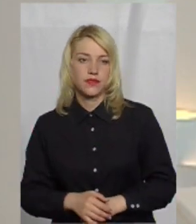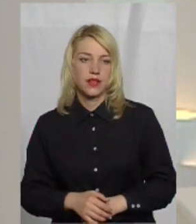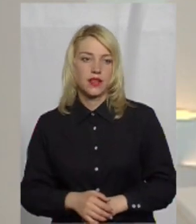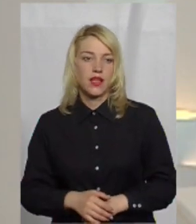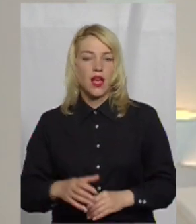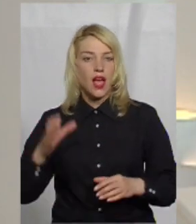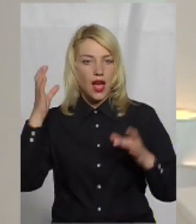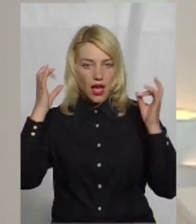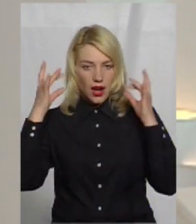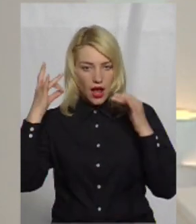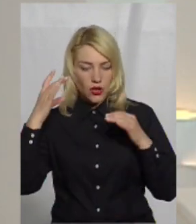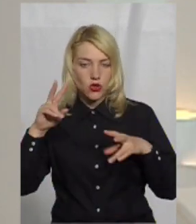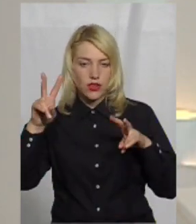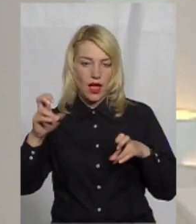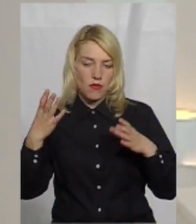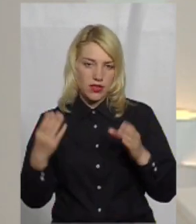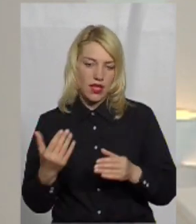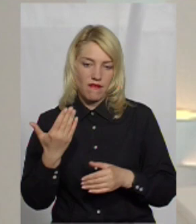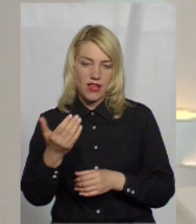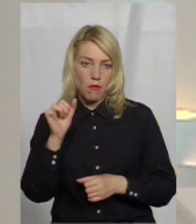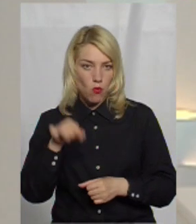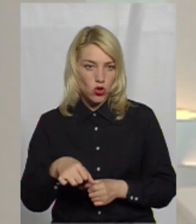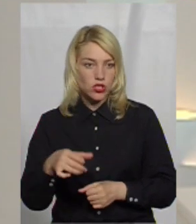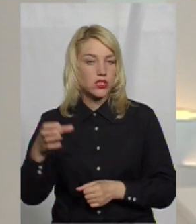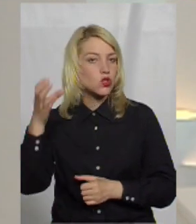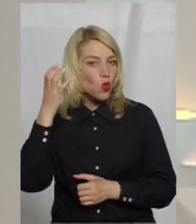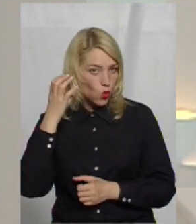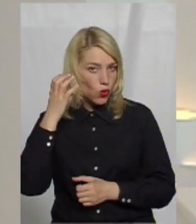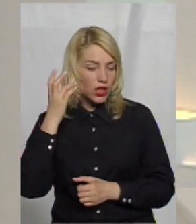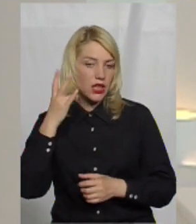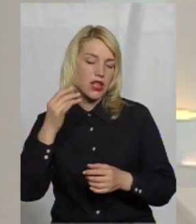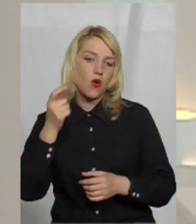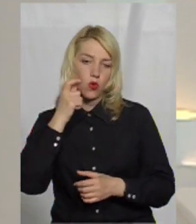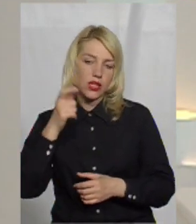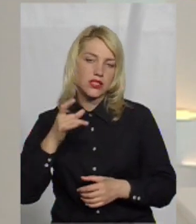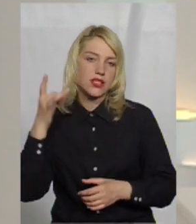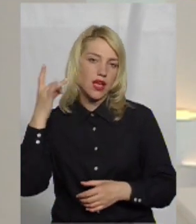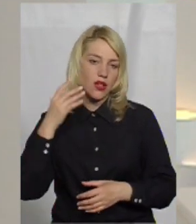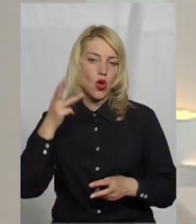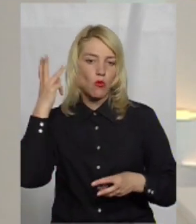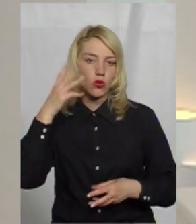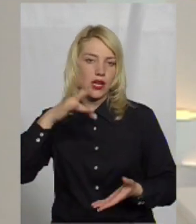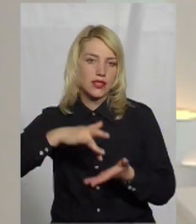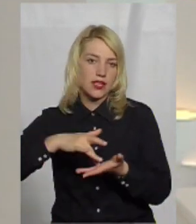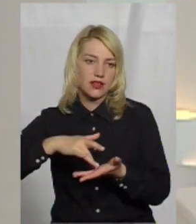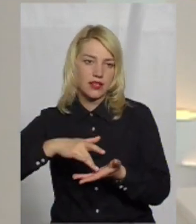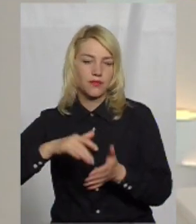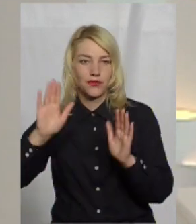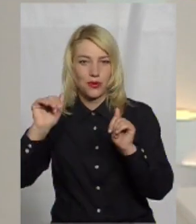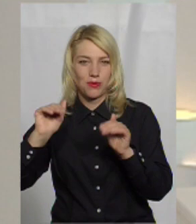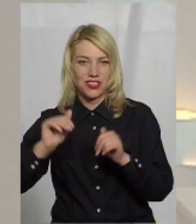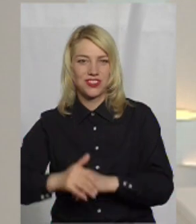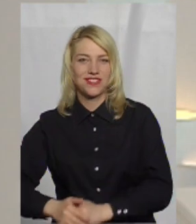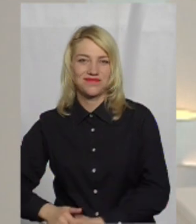Радіоверсію теми дня ви можете слухати на українському радіо Поділля «Центр». До